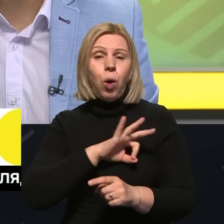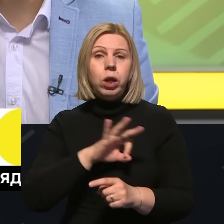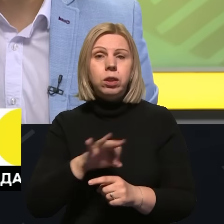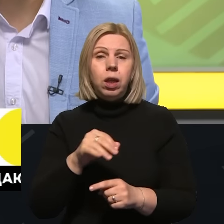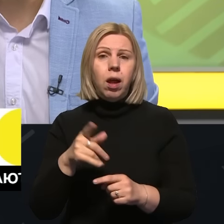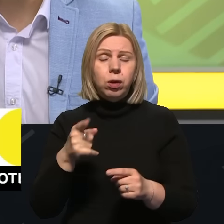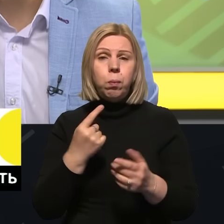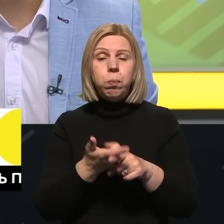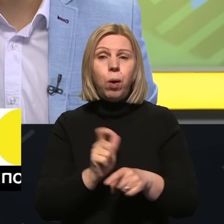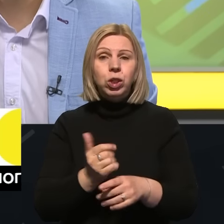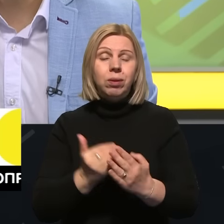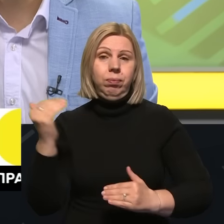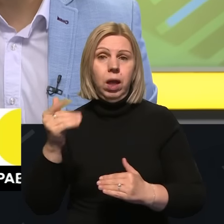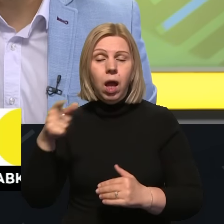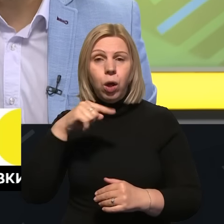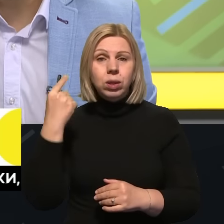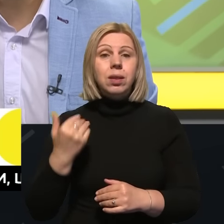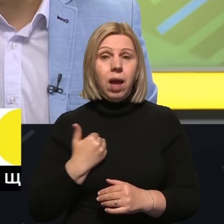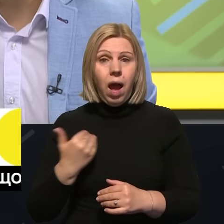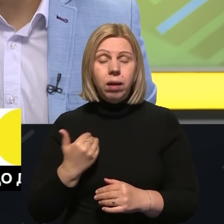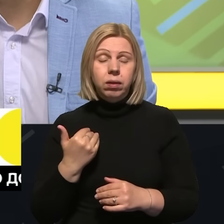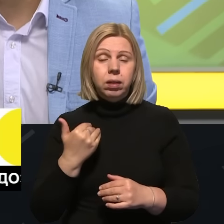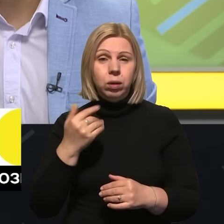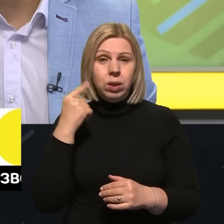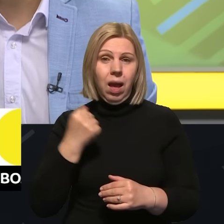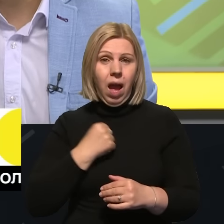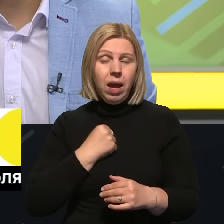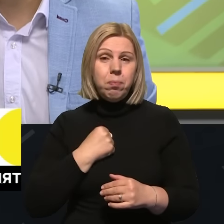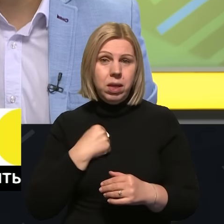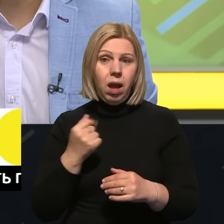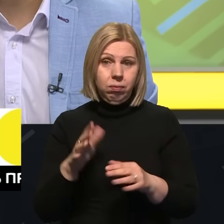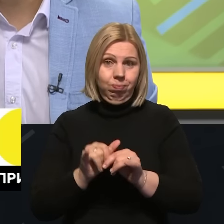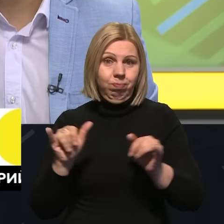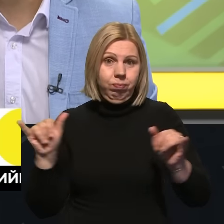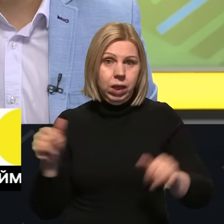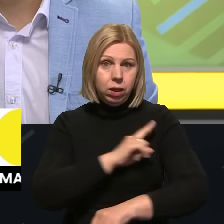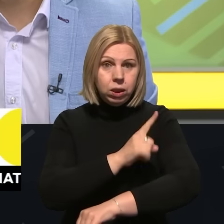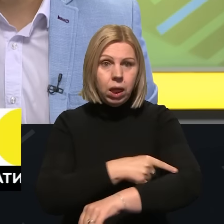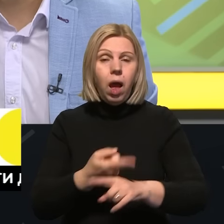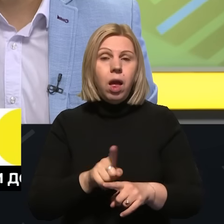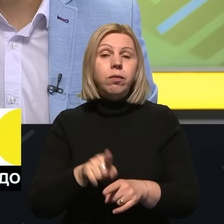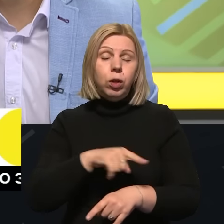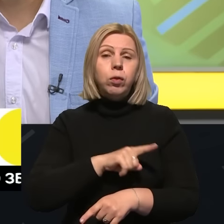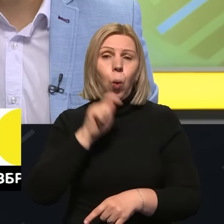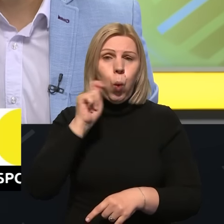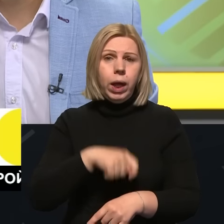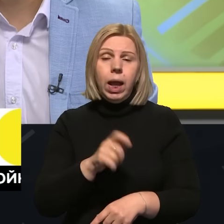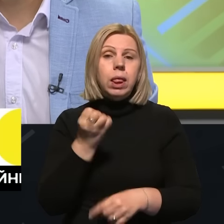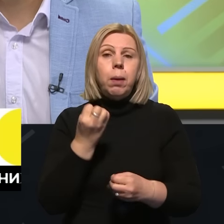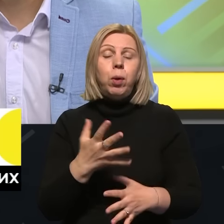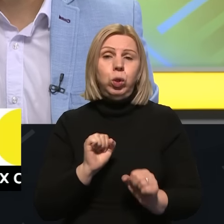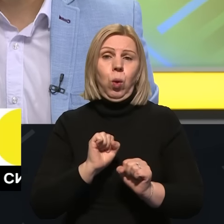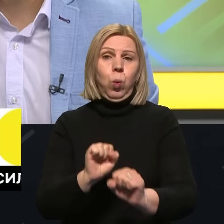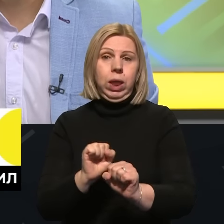чисельну перевагу, російська армія намагається дещо іноді нарощувати зусилля. Однак силам оборони вдається не просто утримувати,